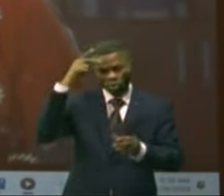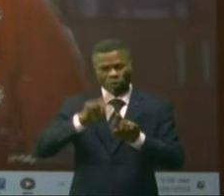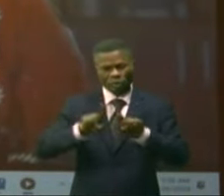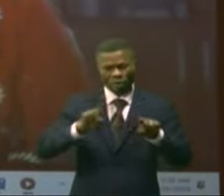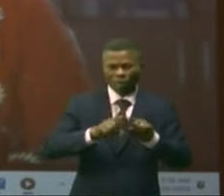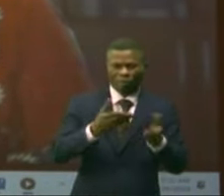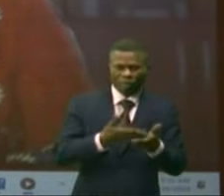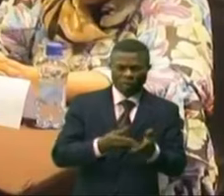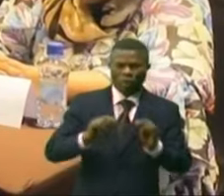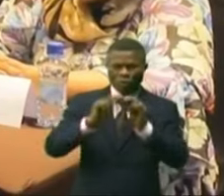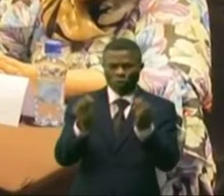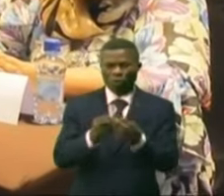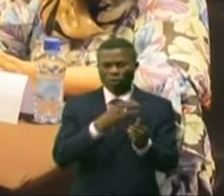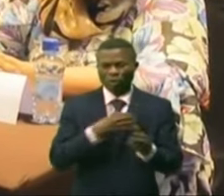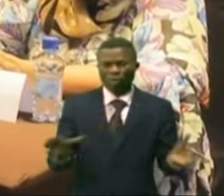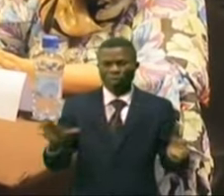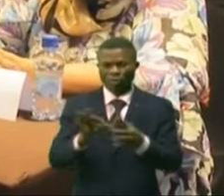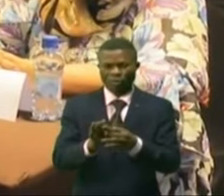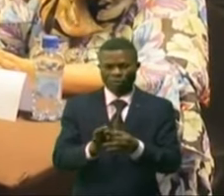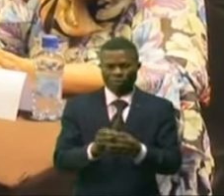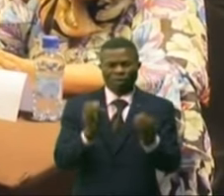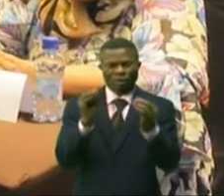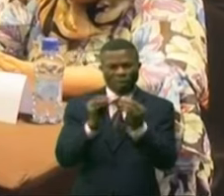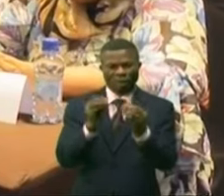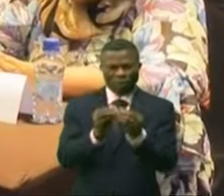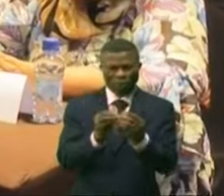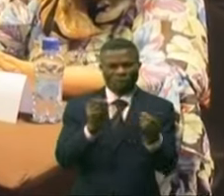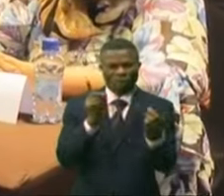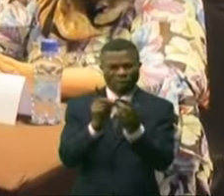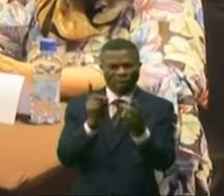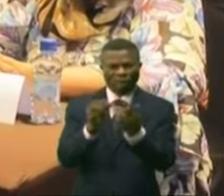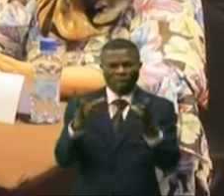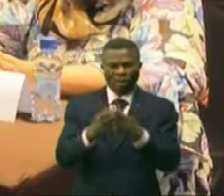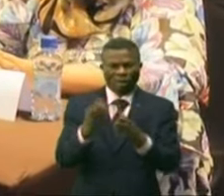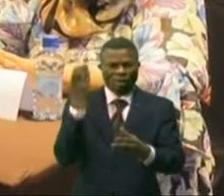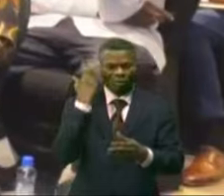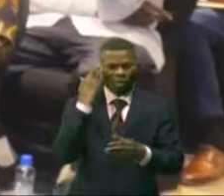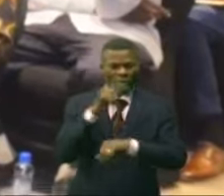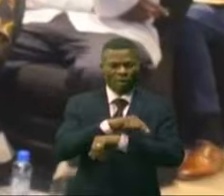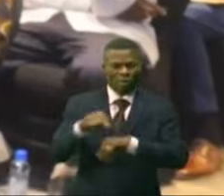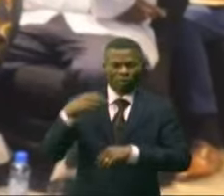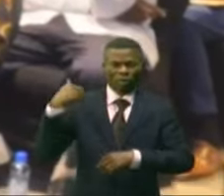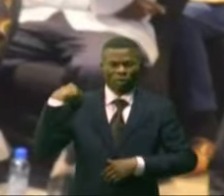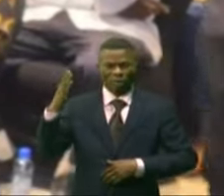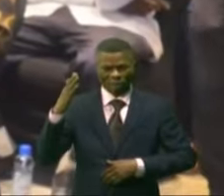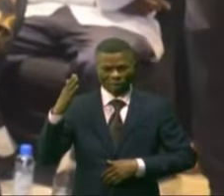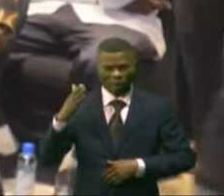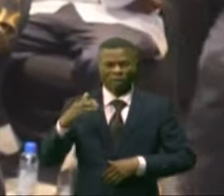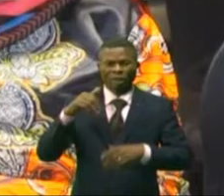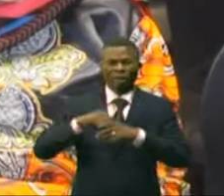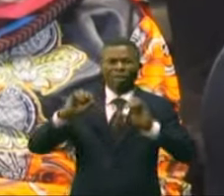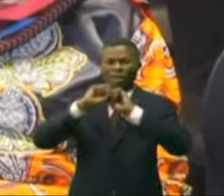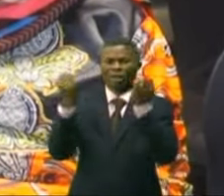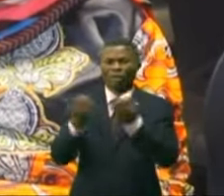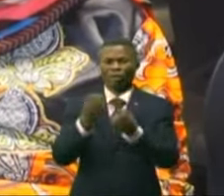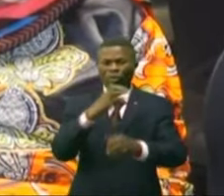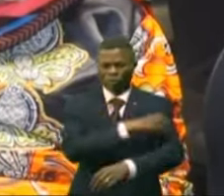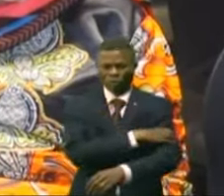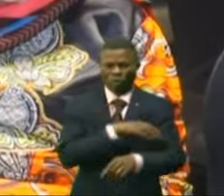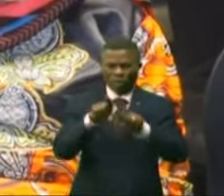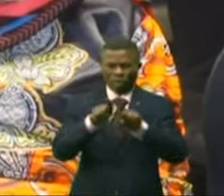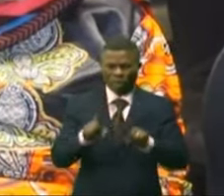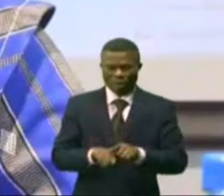des femmes mis en place pour des rencontres de proximité avec les hommes des institutions, un récit de la société civile par